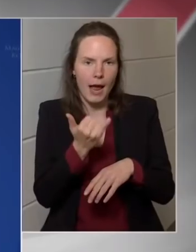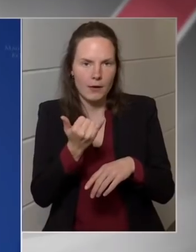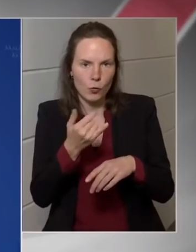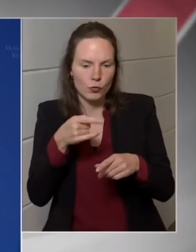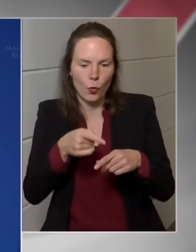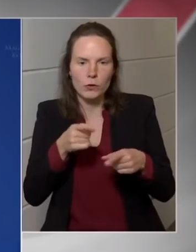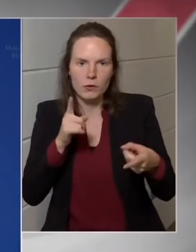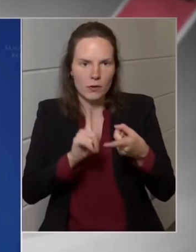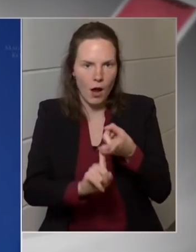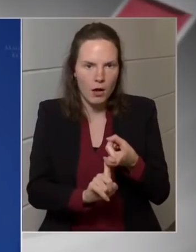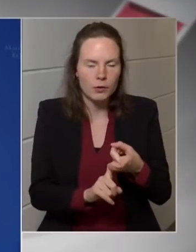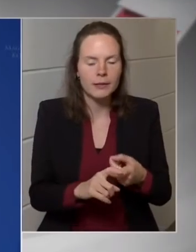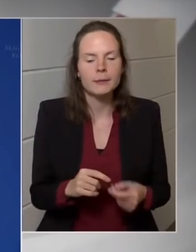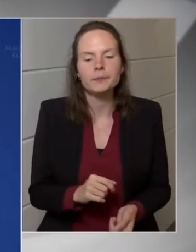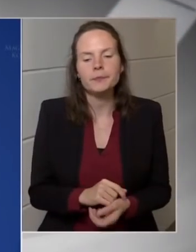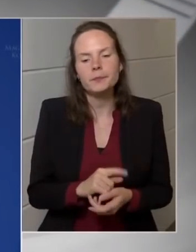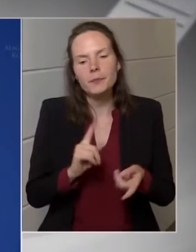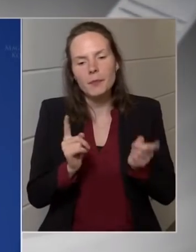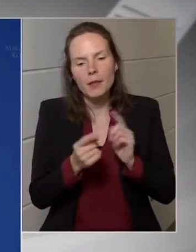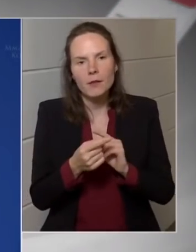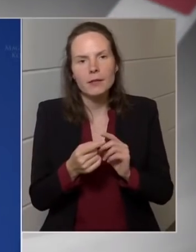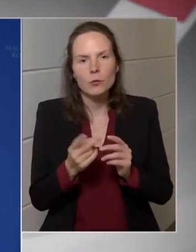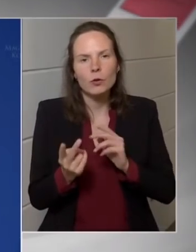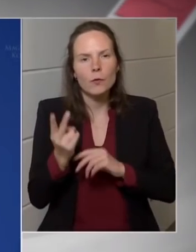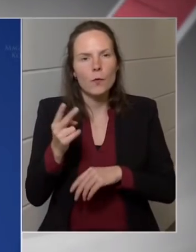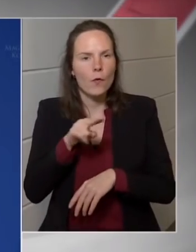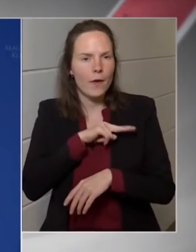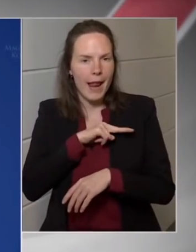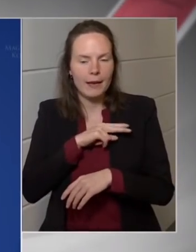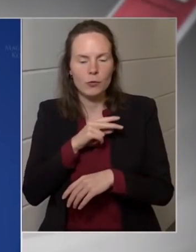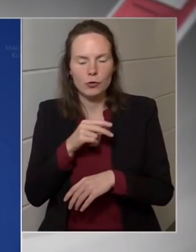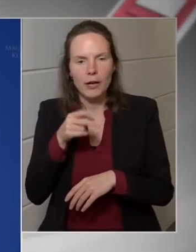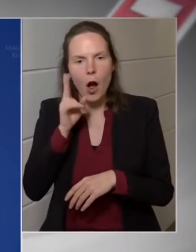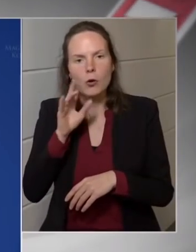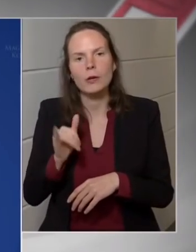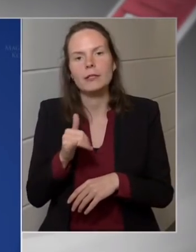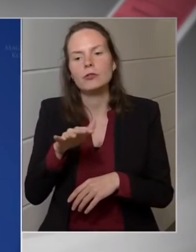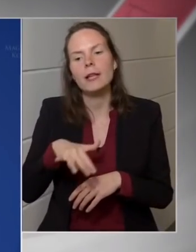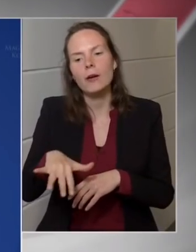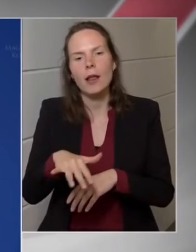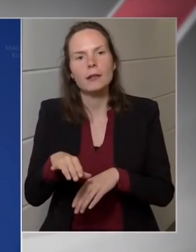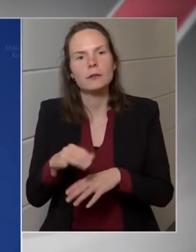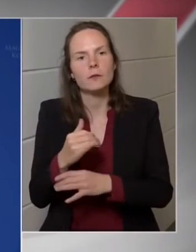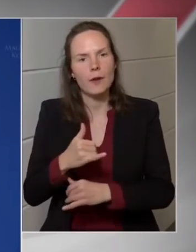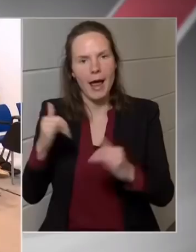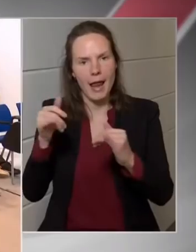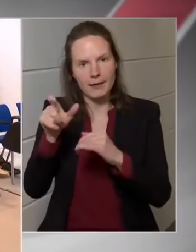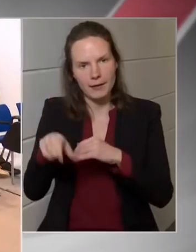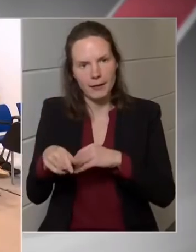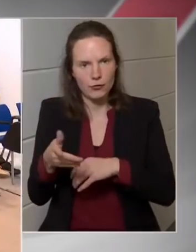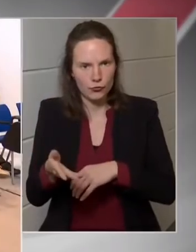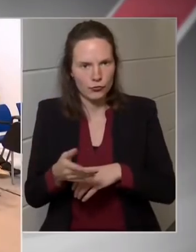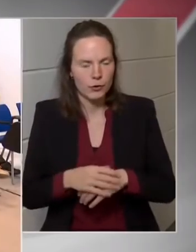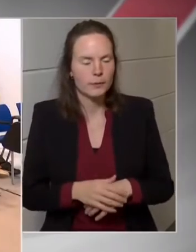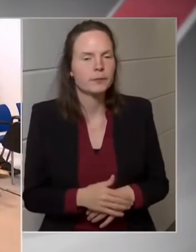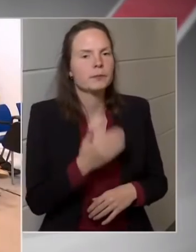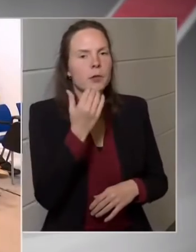De ha azt mondhatom, akkor a főfelelősség az mégis egy területfejlesztési felelőssége tekintetben. Köszönöm szépen.